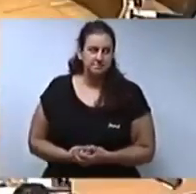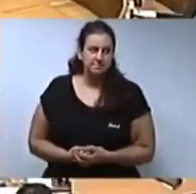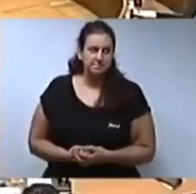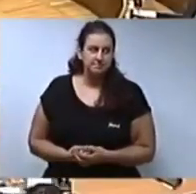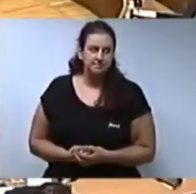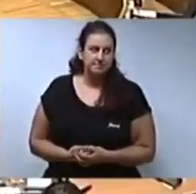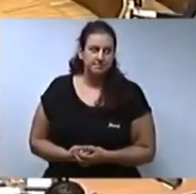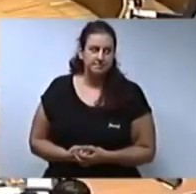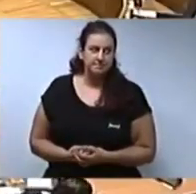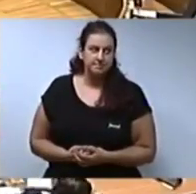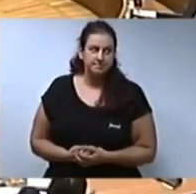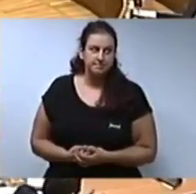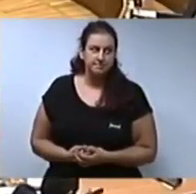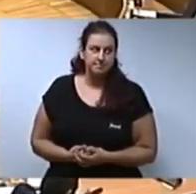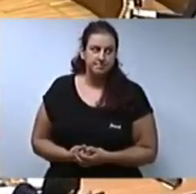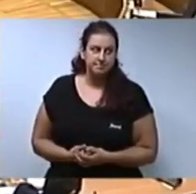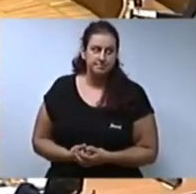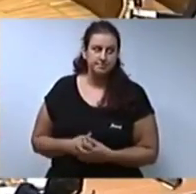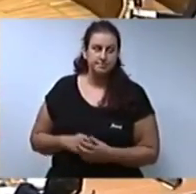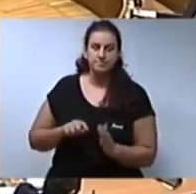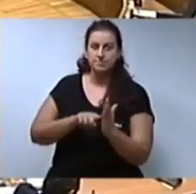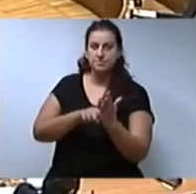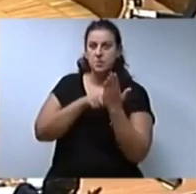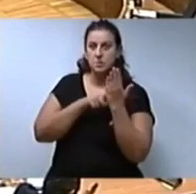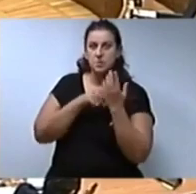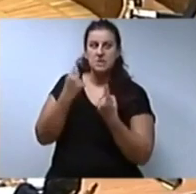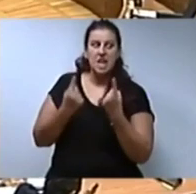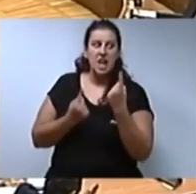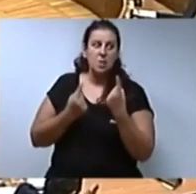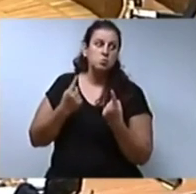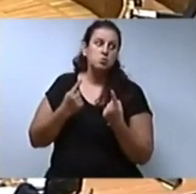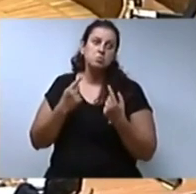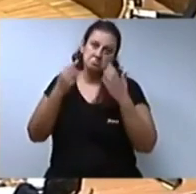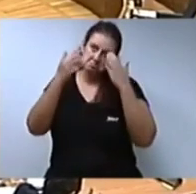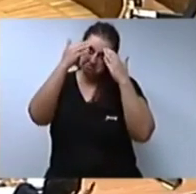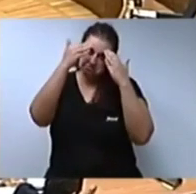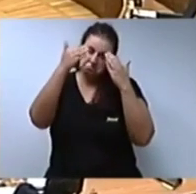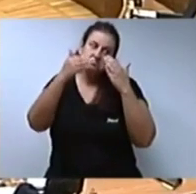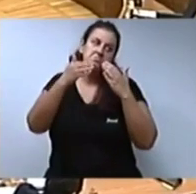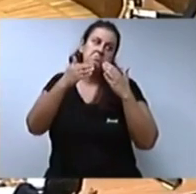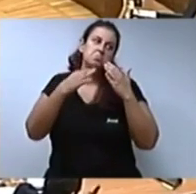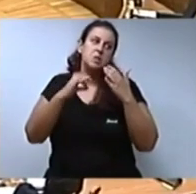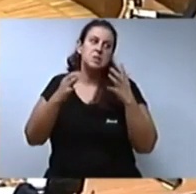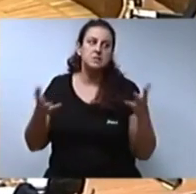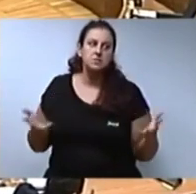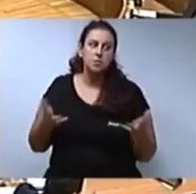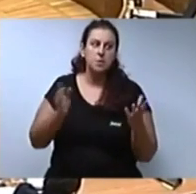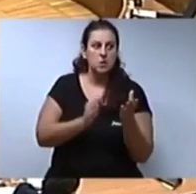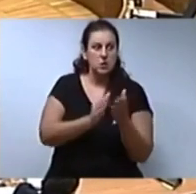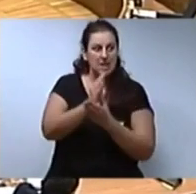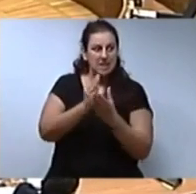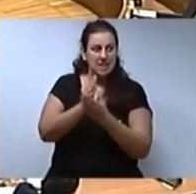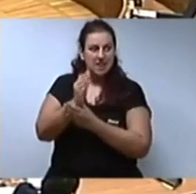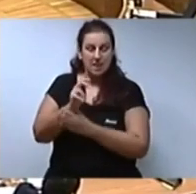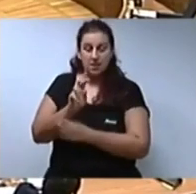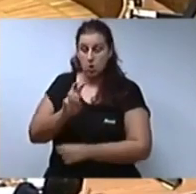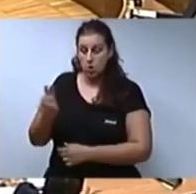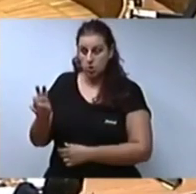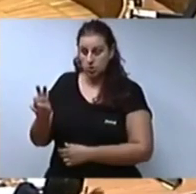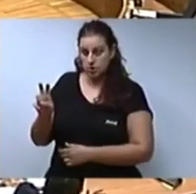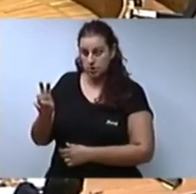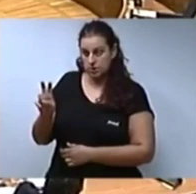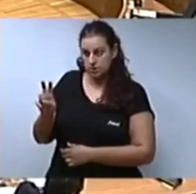Alguns punts de la seva proposta són dignes de menció, com l'impuls a la natalitat, i altres, senyora meua,